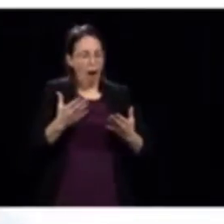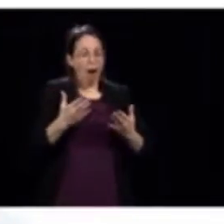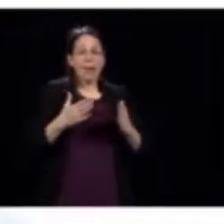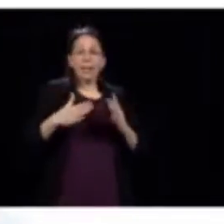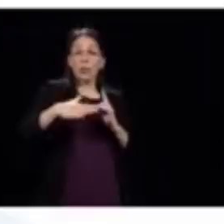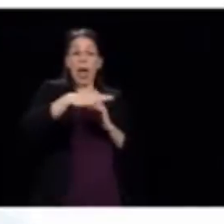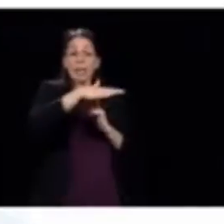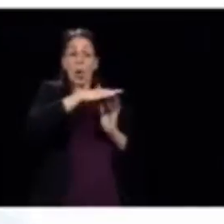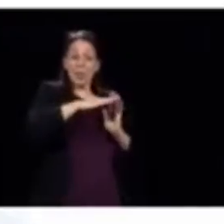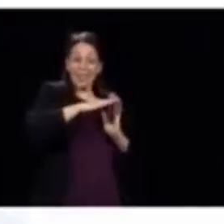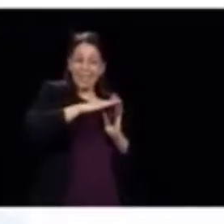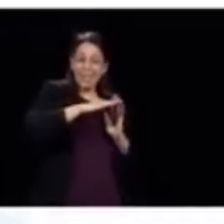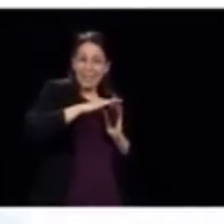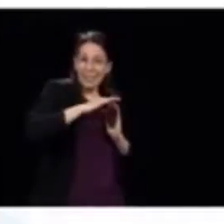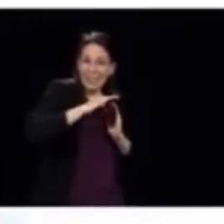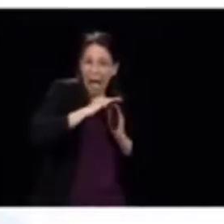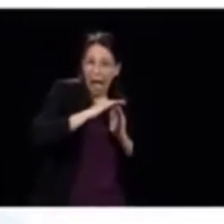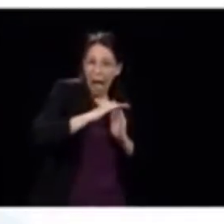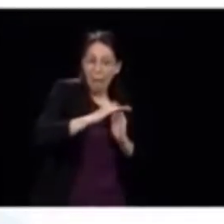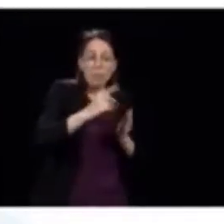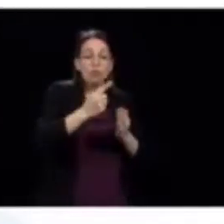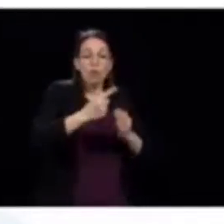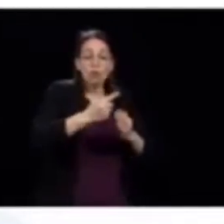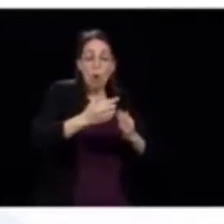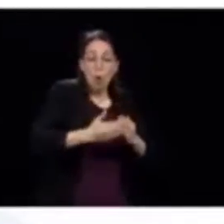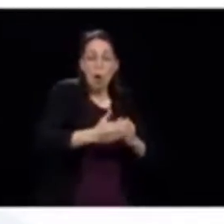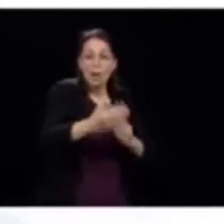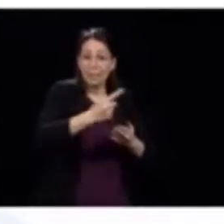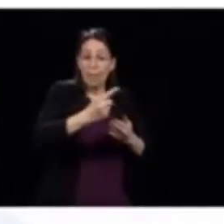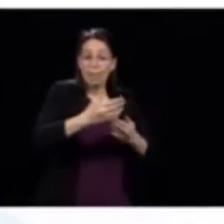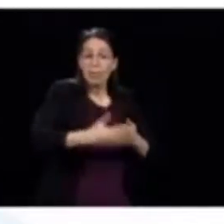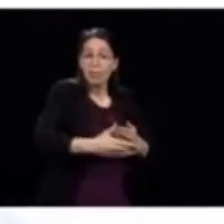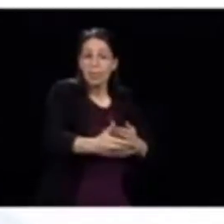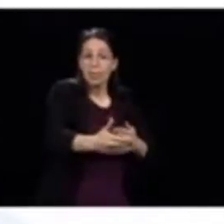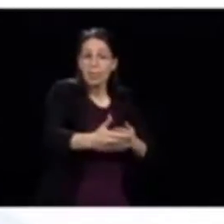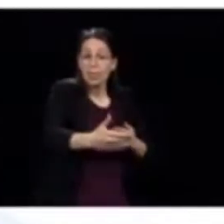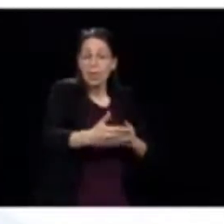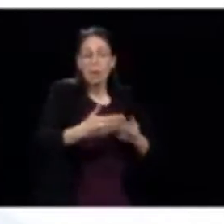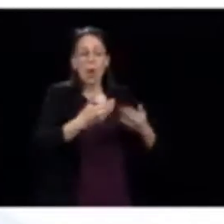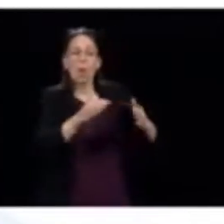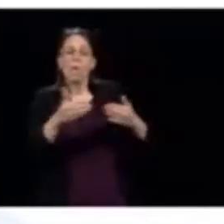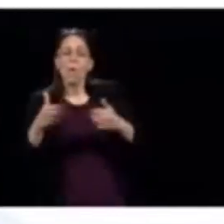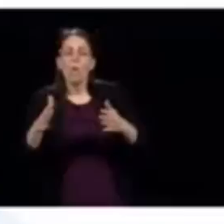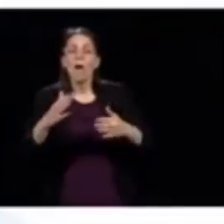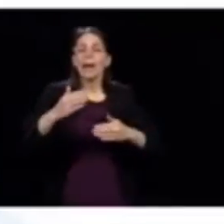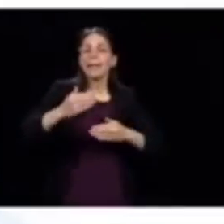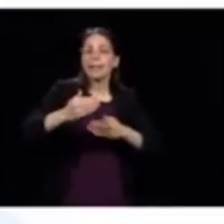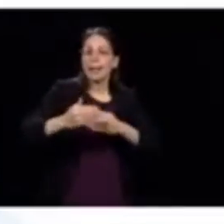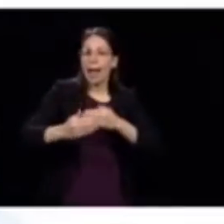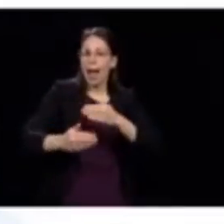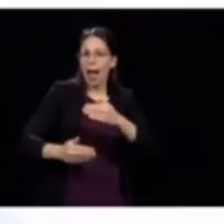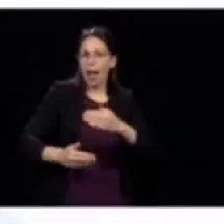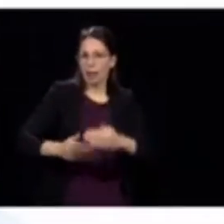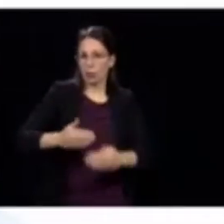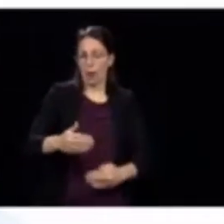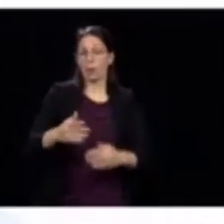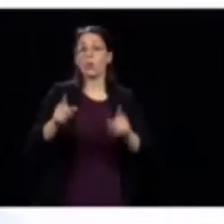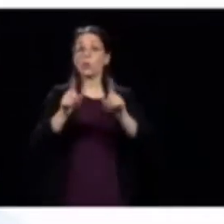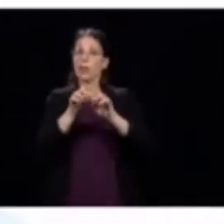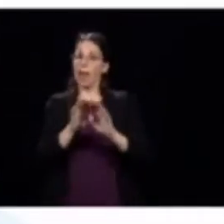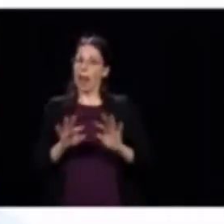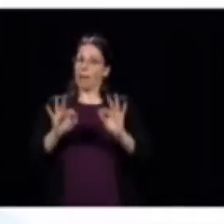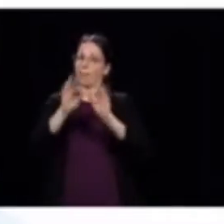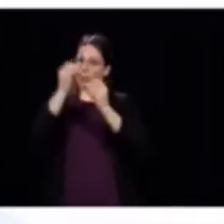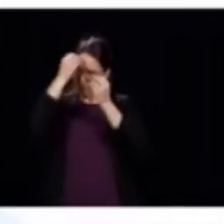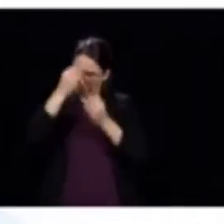pendant un certain nombre de jours, même de semaines, puis on veut y aller graduellement. Et je veux vous dire un mot sur